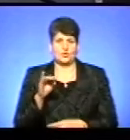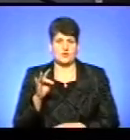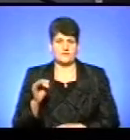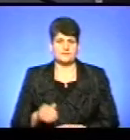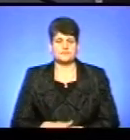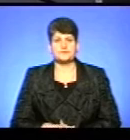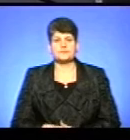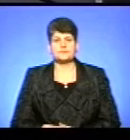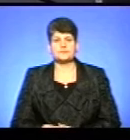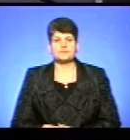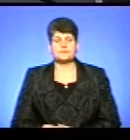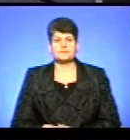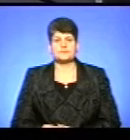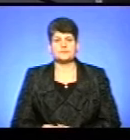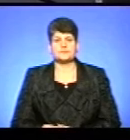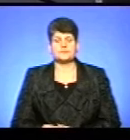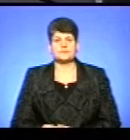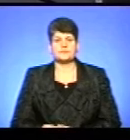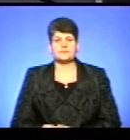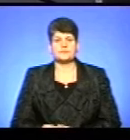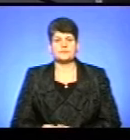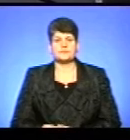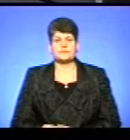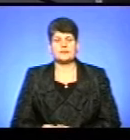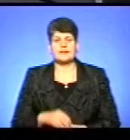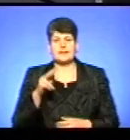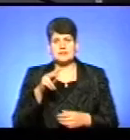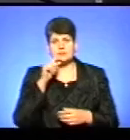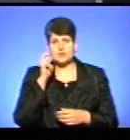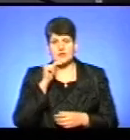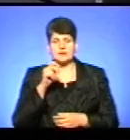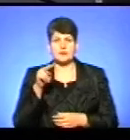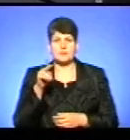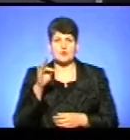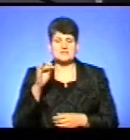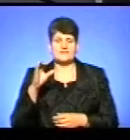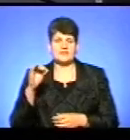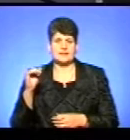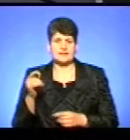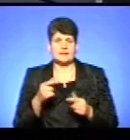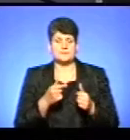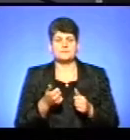На Лемківській, на Лесі Українки, на Просвіти, на